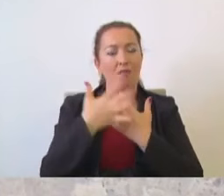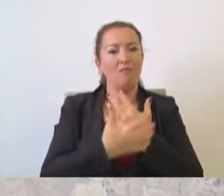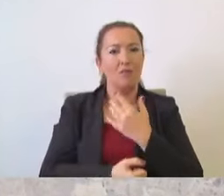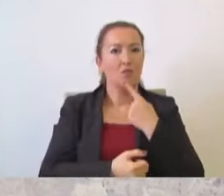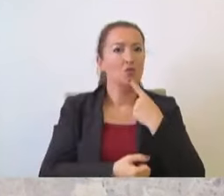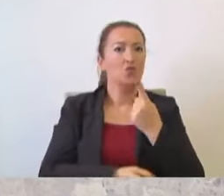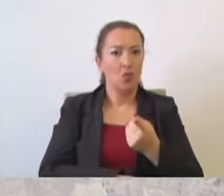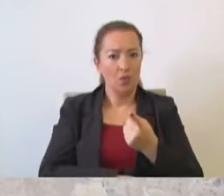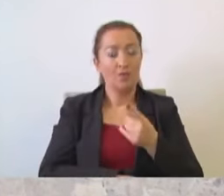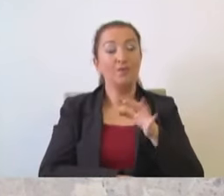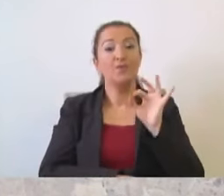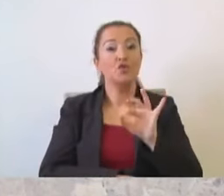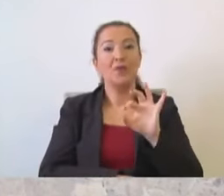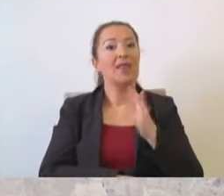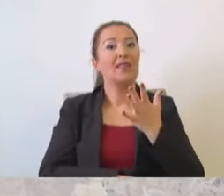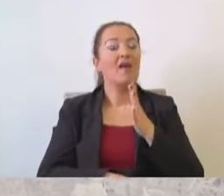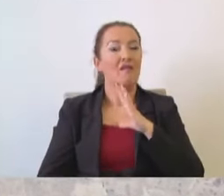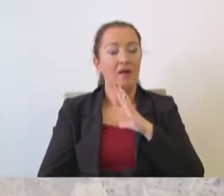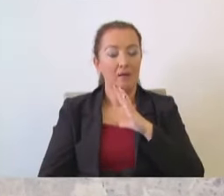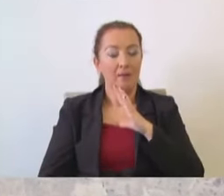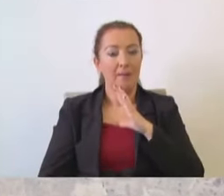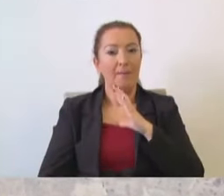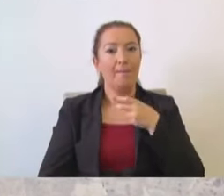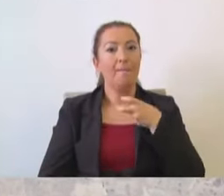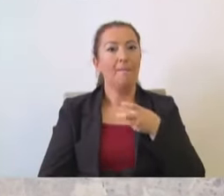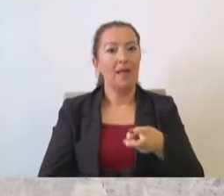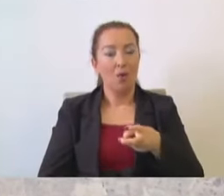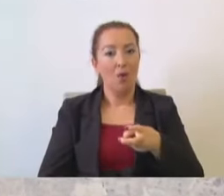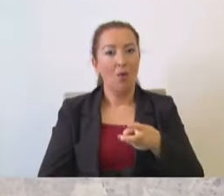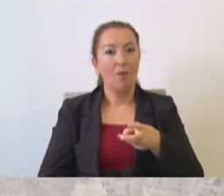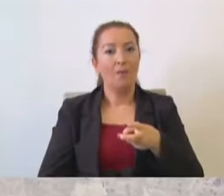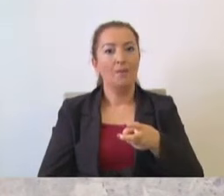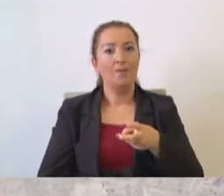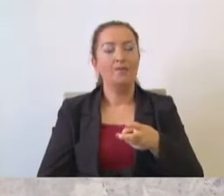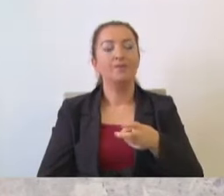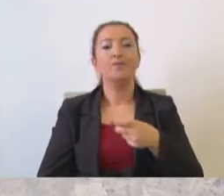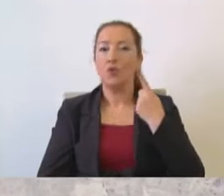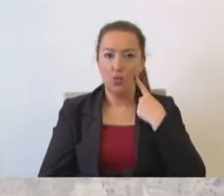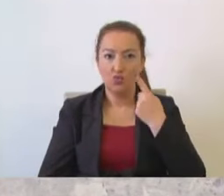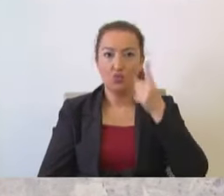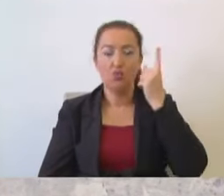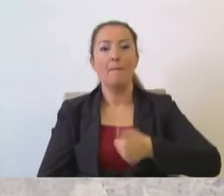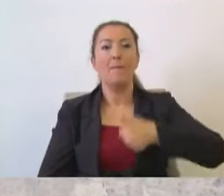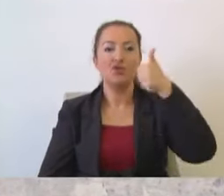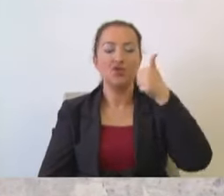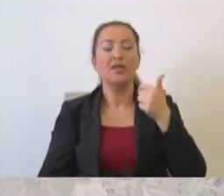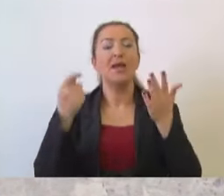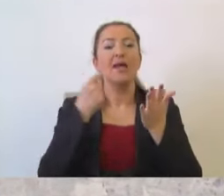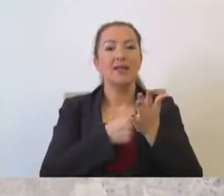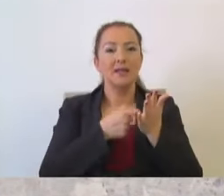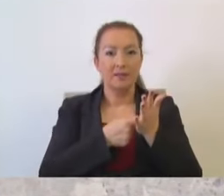Arkadaşlar, şu an ne durumdayız metroda? Ne durumdayız? Cumhurbaşkanlığı yatırım